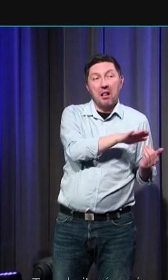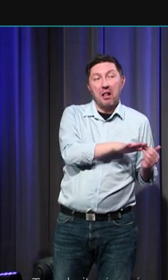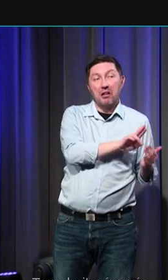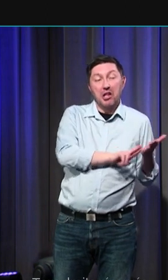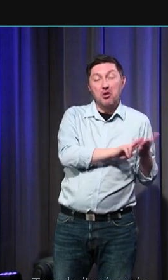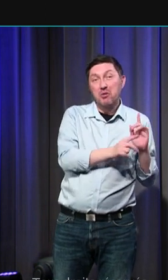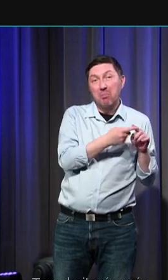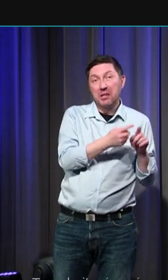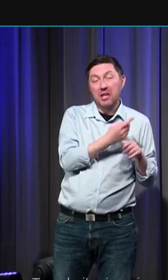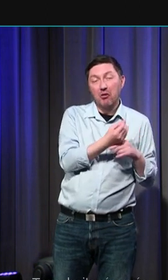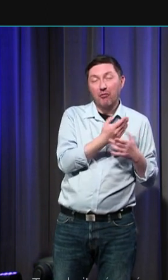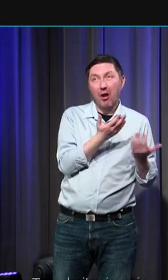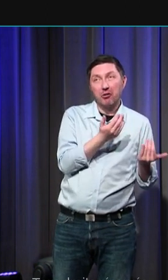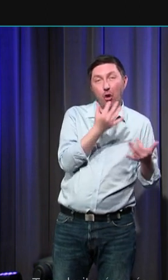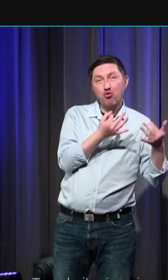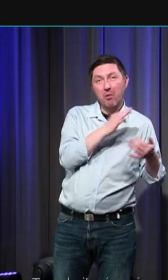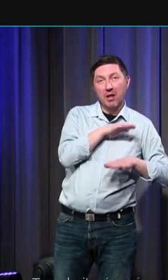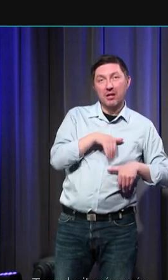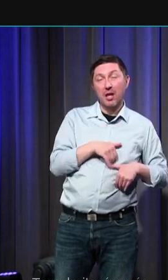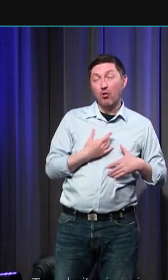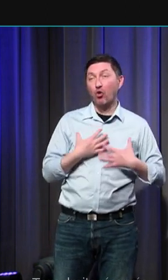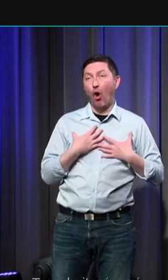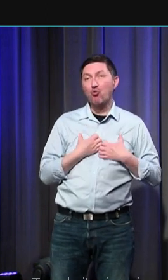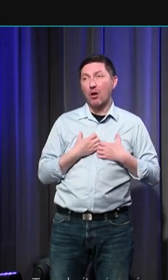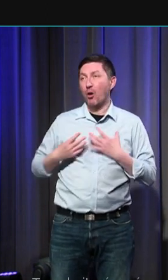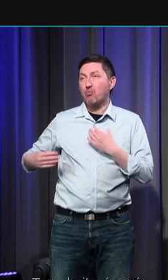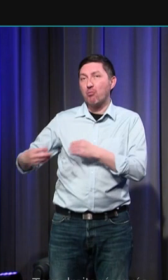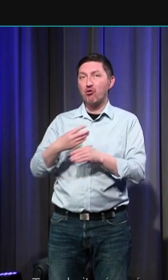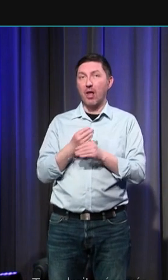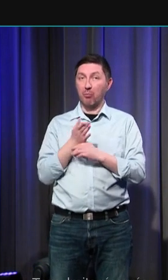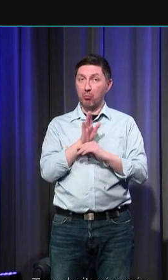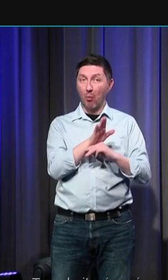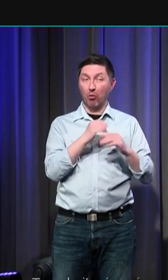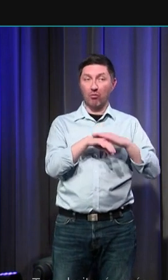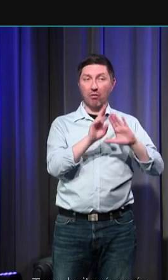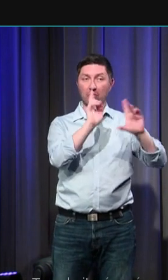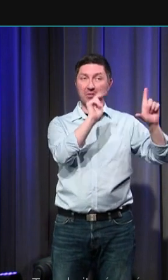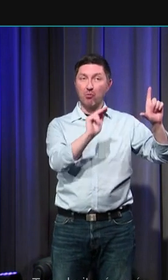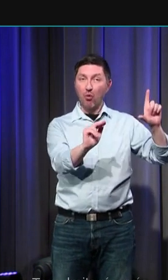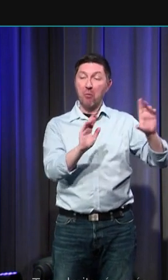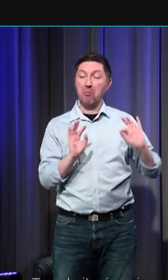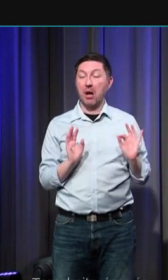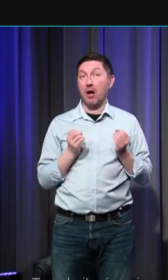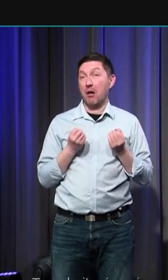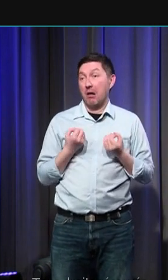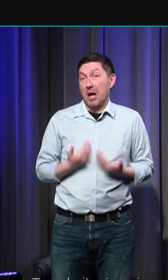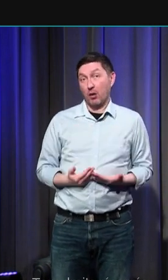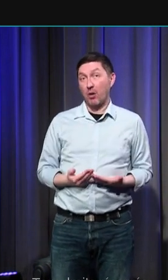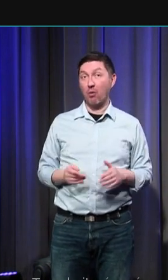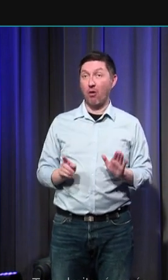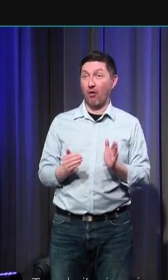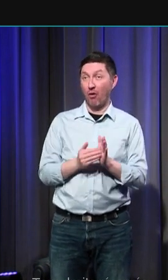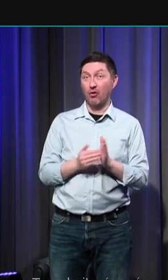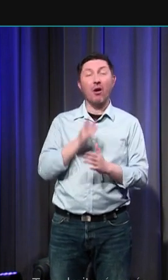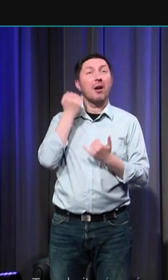donc c'est une espèce d'angoisse populaire qui est ainsi restituée mais c'est une angoisse qui est toujours d'actualité